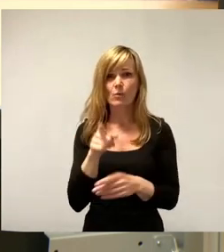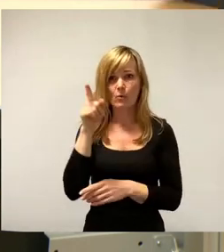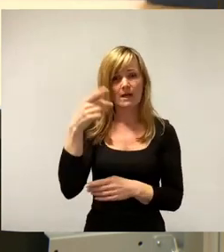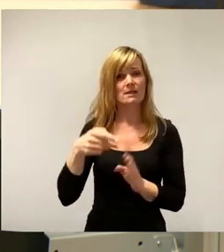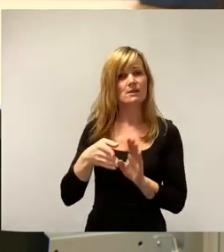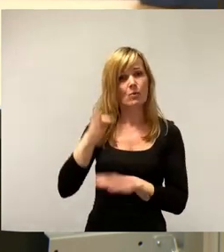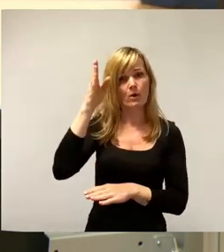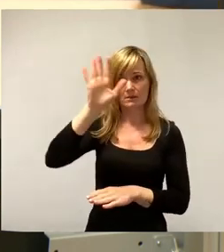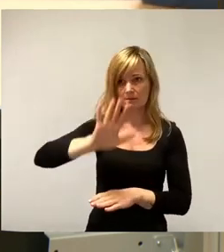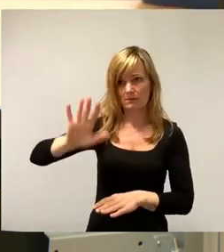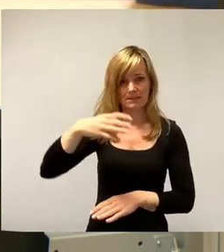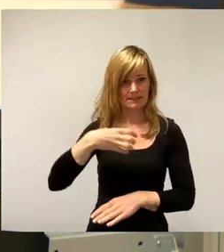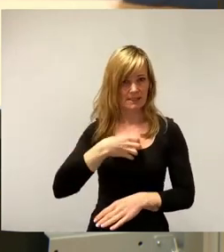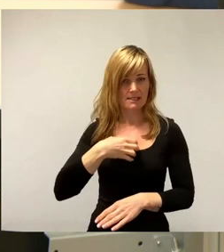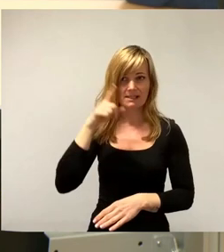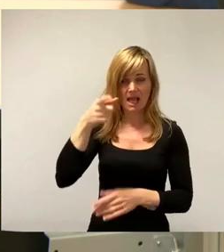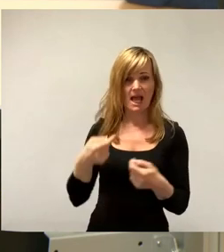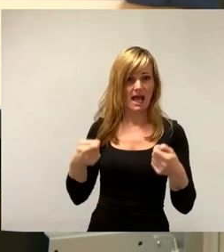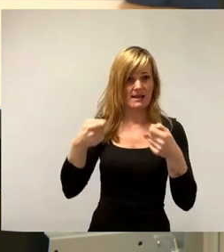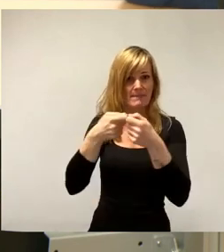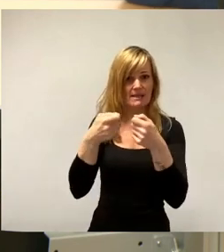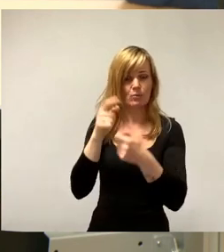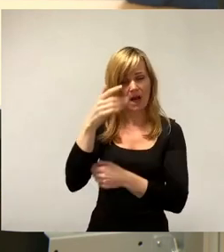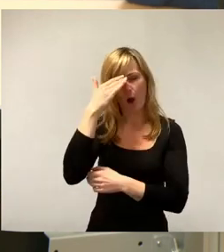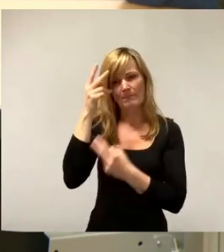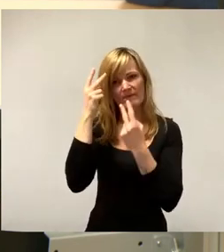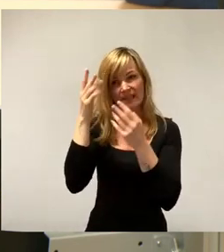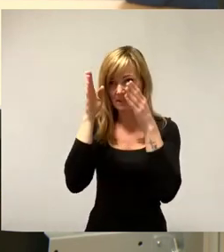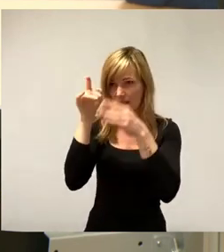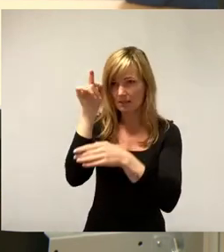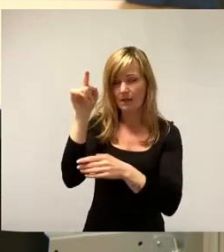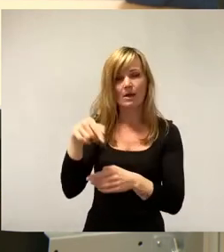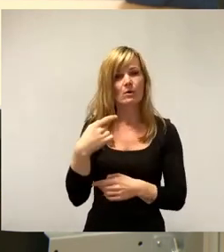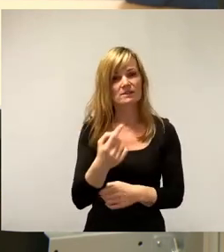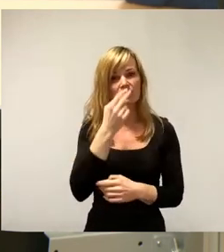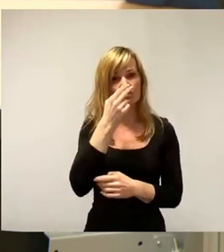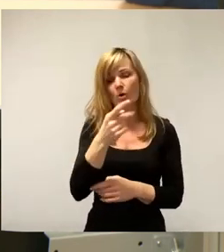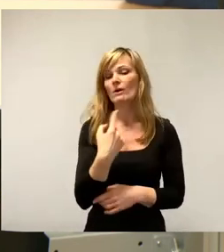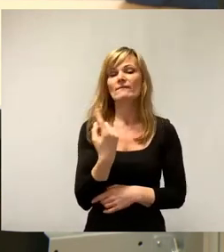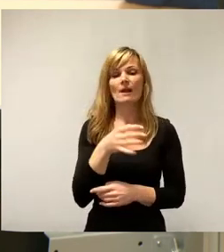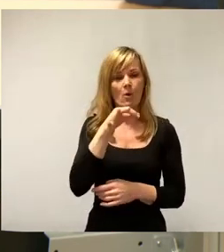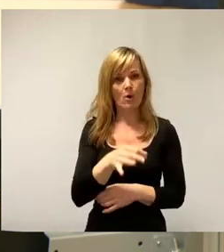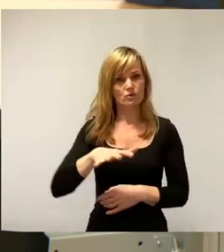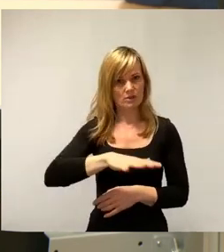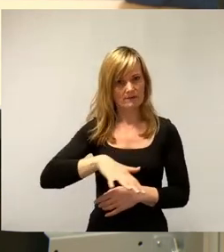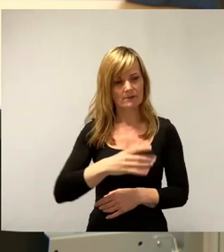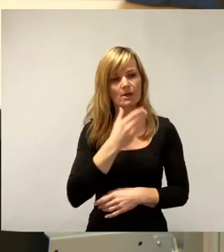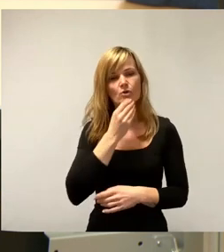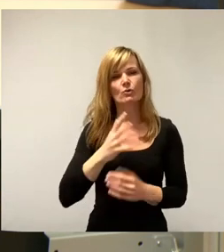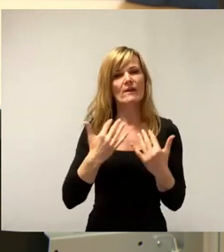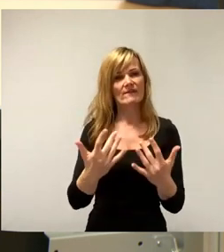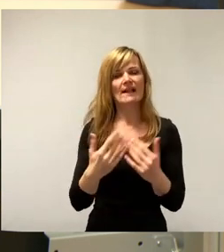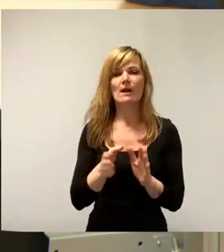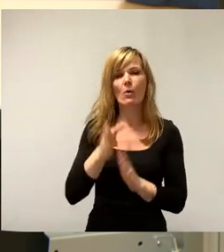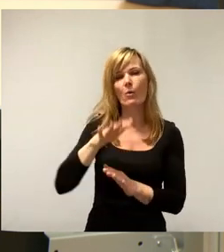das muss die Hauptpriorität sein. Und dann müssen wir schauen, wie wir in den Ortschaften, ob das im Schönfelder Hochland ist, ob das im Norden ist und ob das im